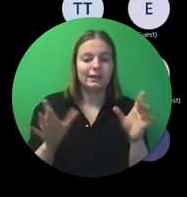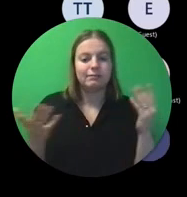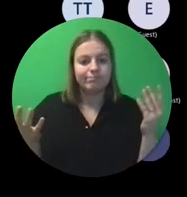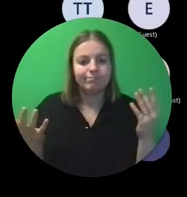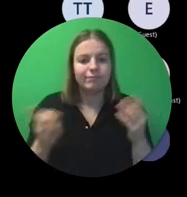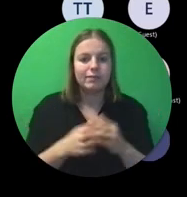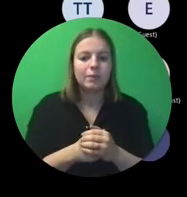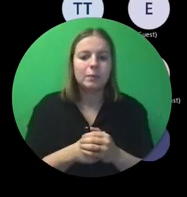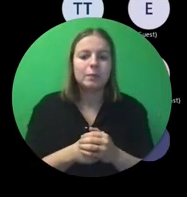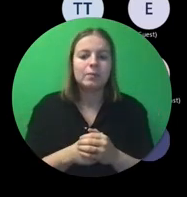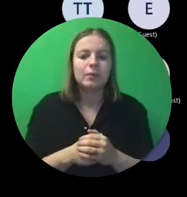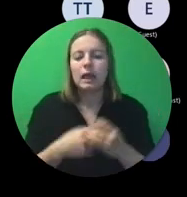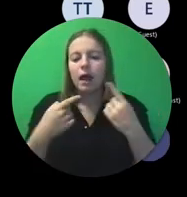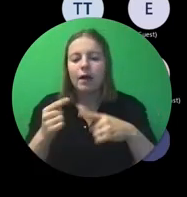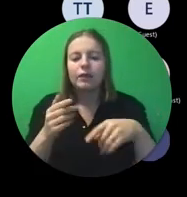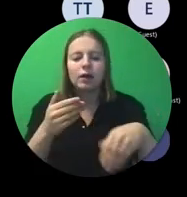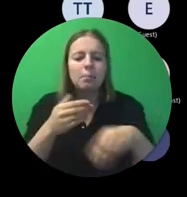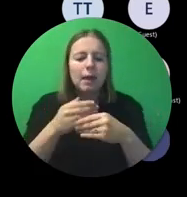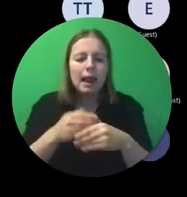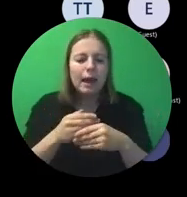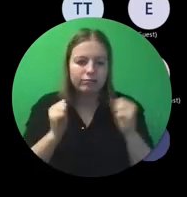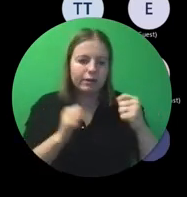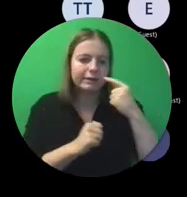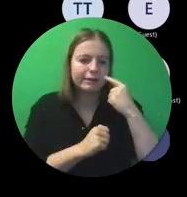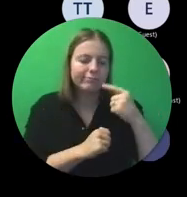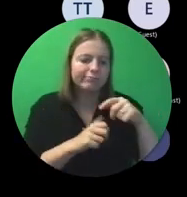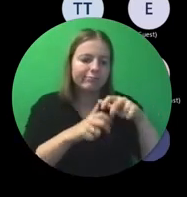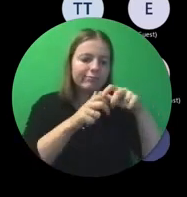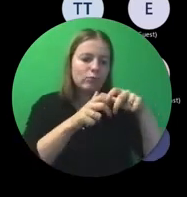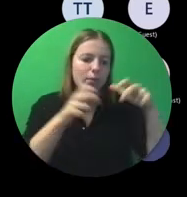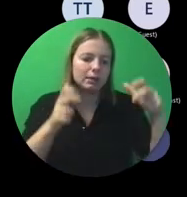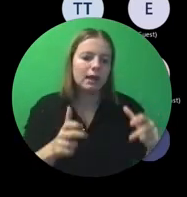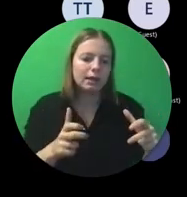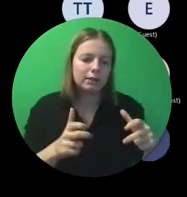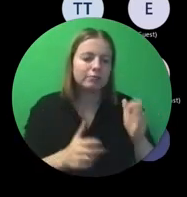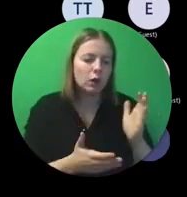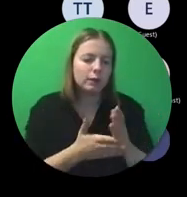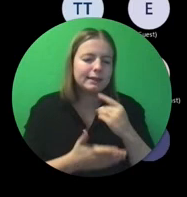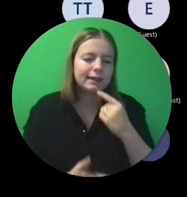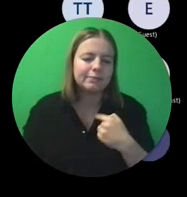En de overige bijlagen staan op de website, zoals ik gezegd had.